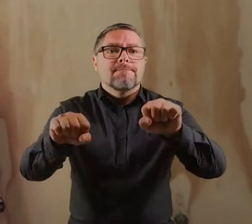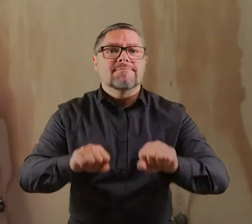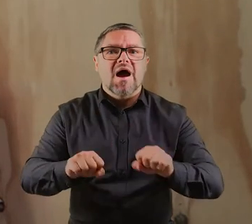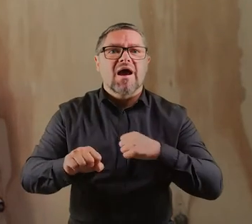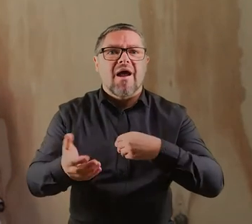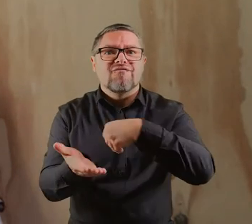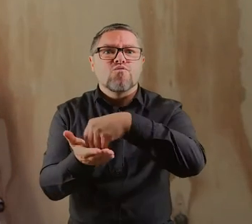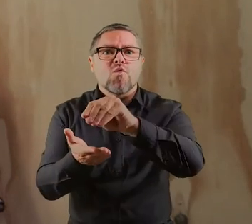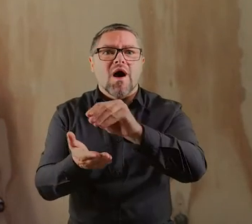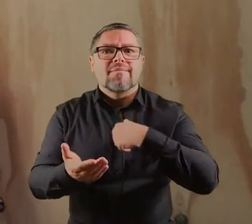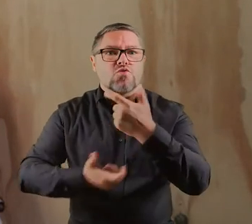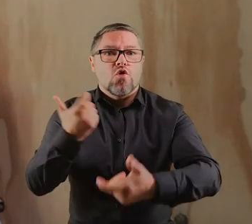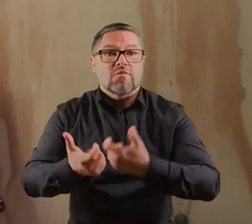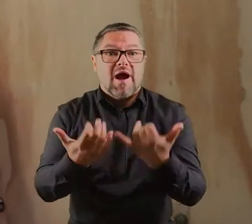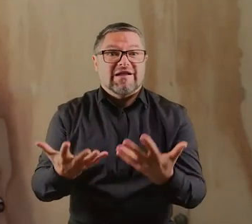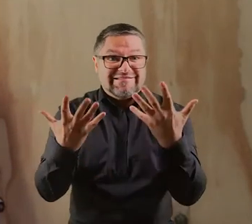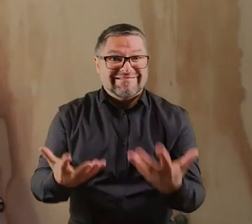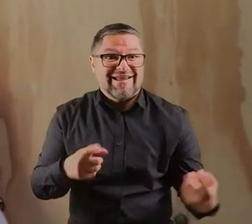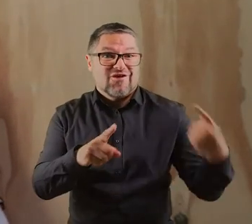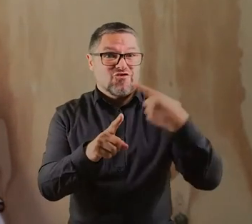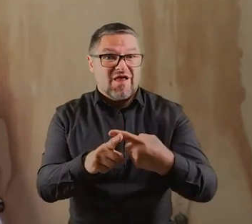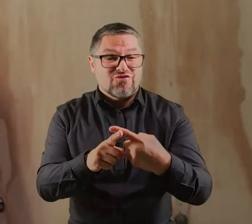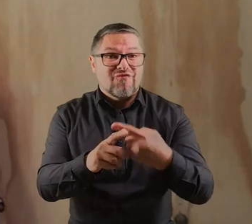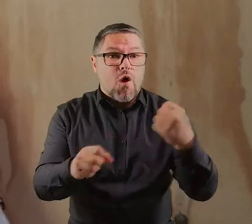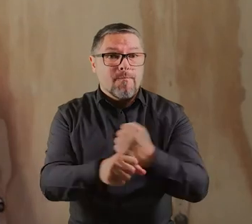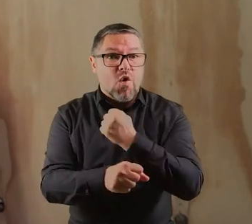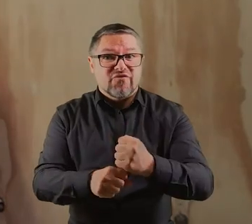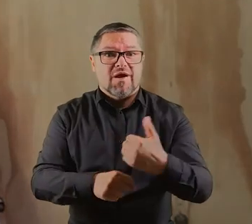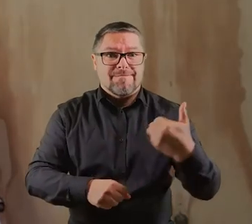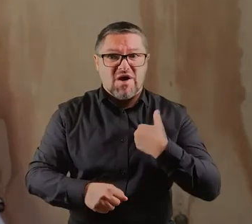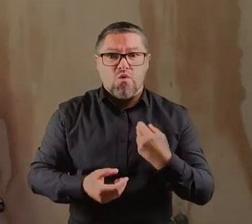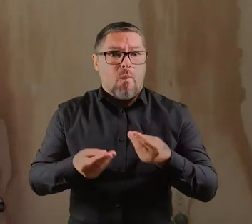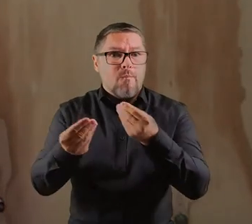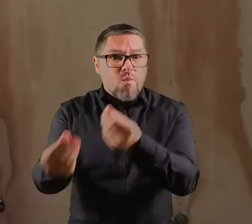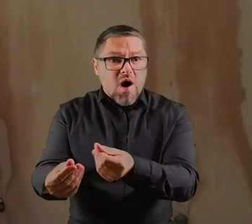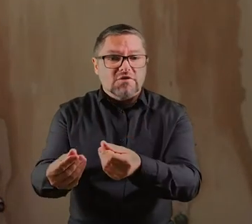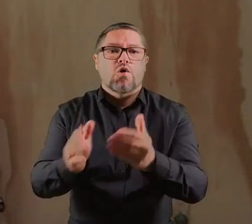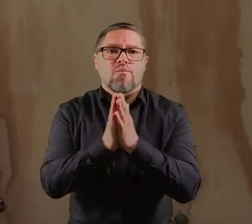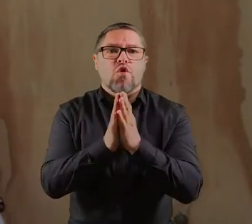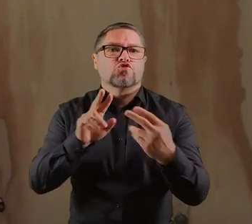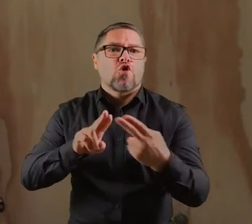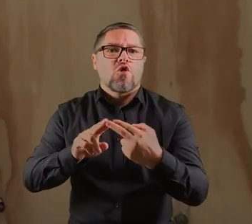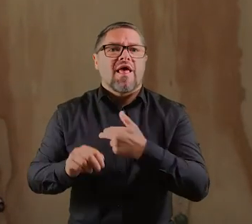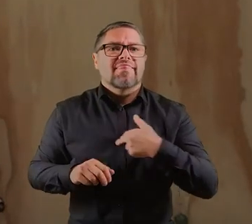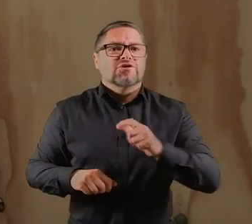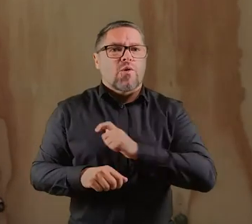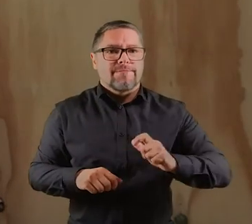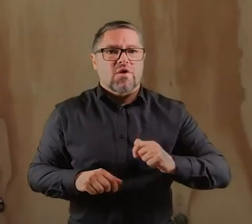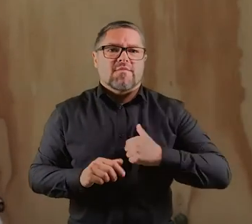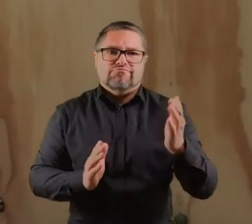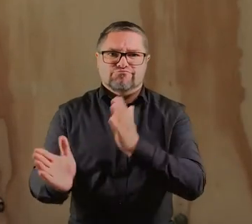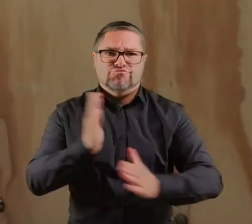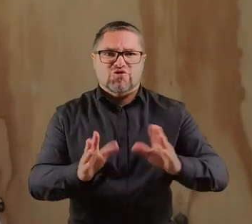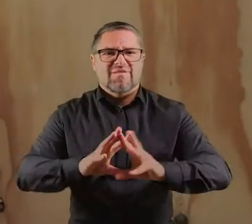wpłaty. Jeśli natomiast chcielibyście Państwo otrzymać od nas dodatkowe potwierdzenie dokonania płatności, bardzo prosimy o kontakt z naszym